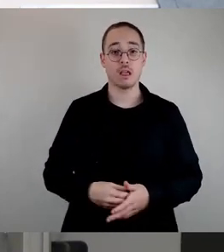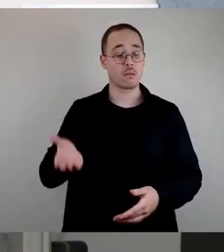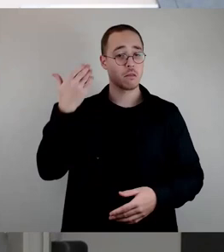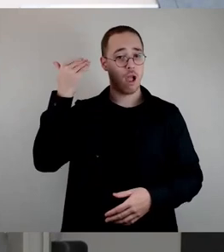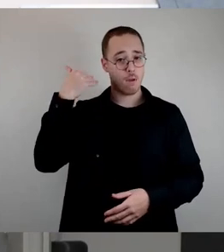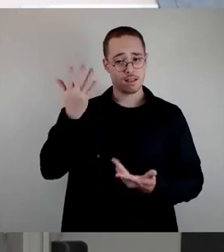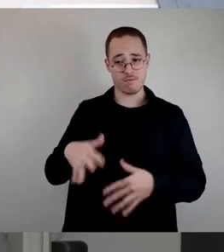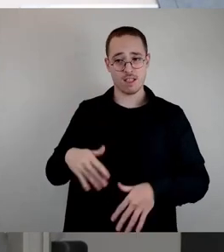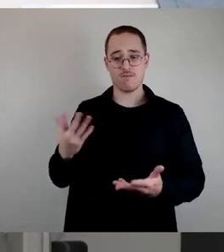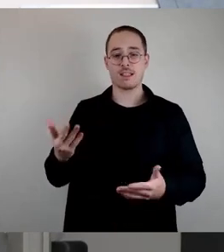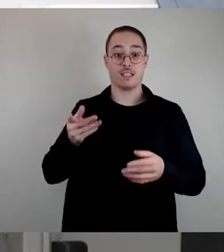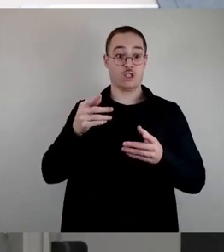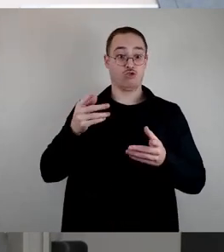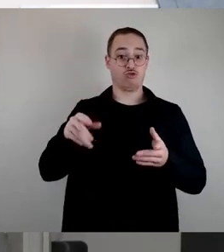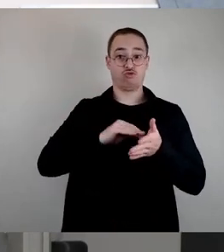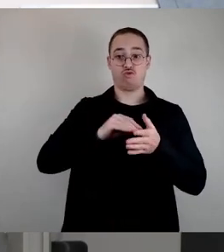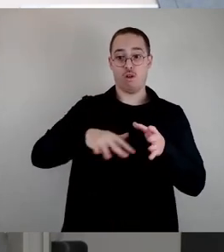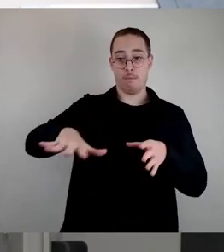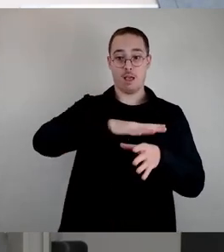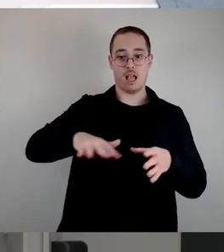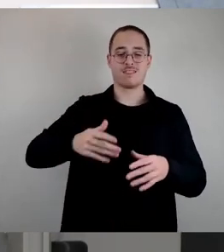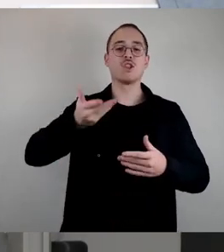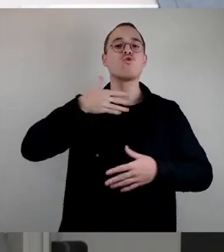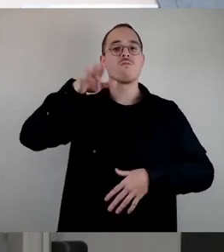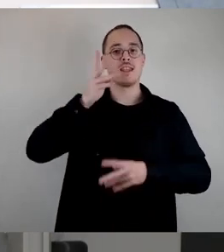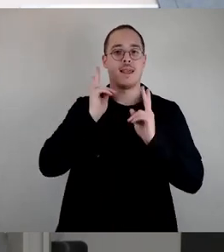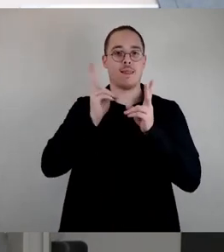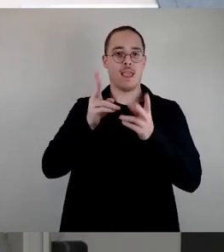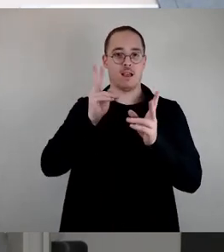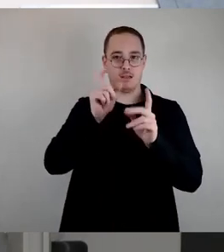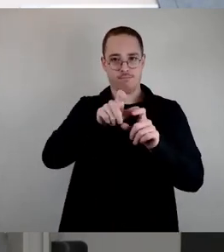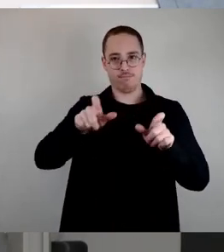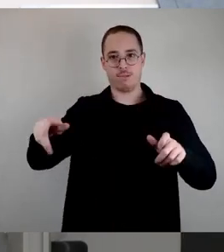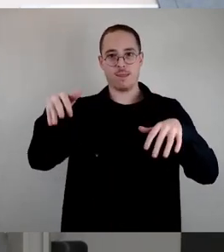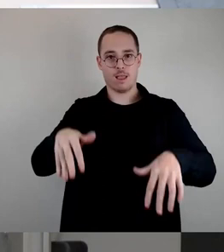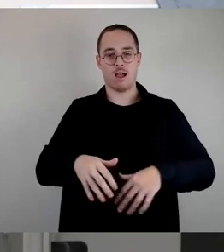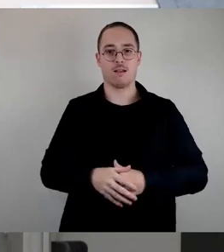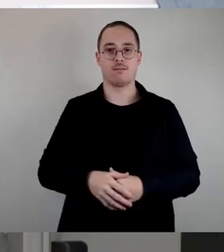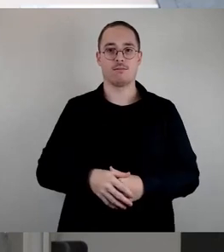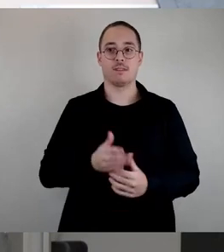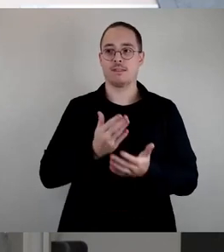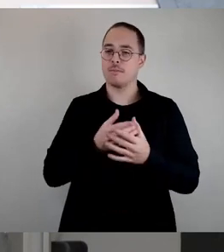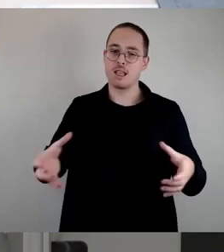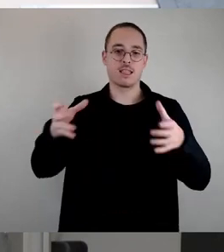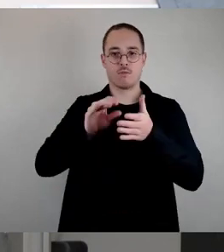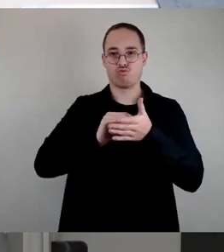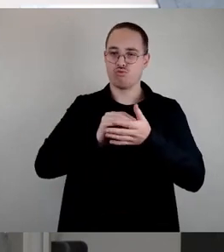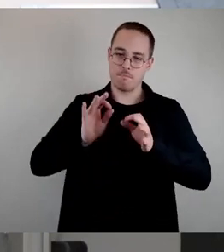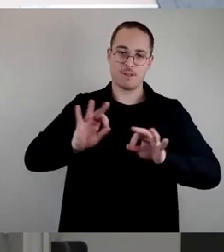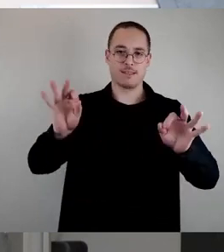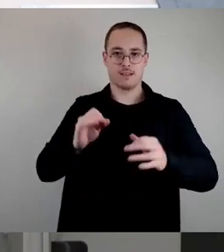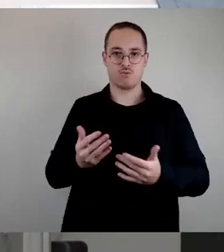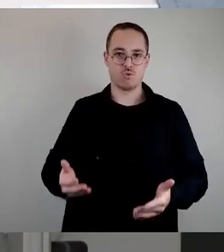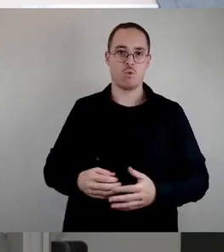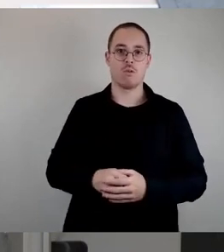Schulbereich. Die Gesamtschule wäre vom Personal her kein Problem geworden. Aber die finanziellen Betrachtungen standen im Vordergrund. Es blieb bei